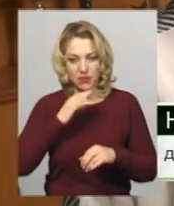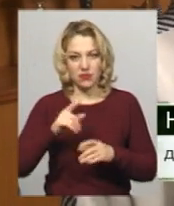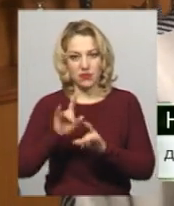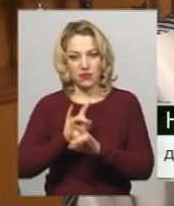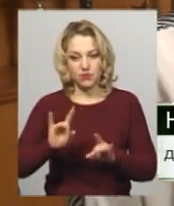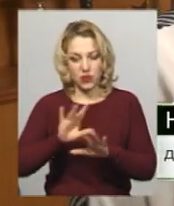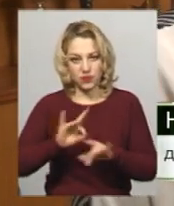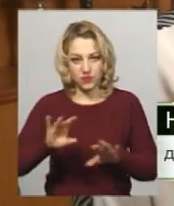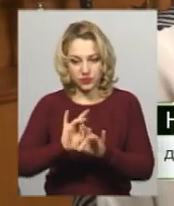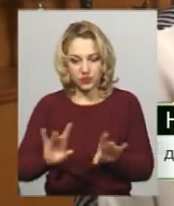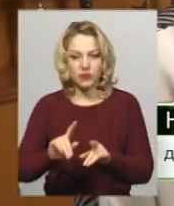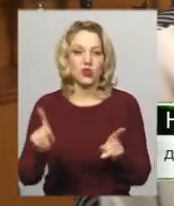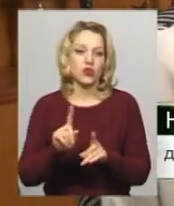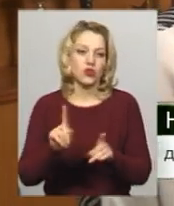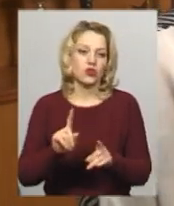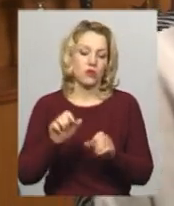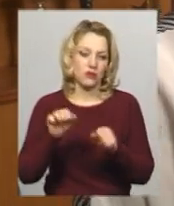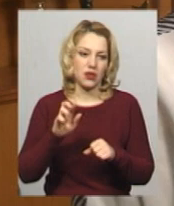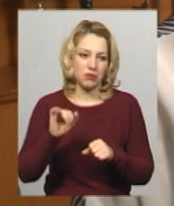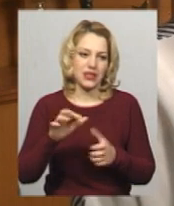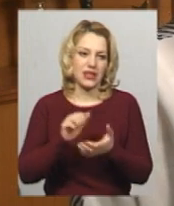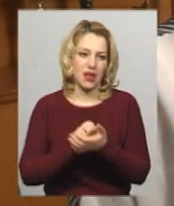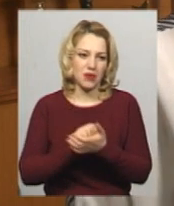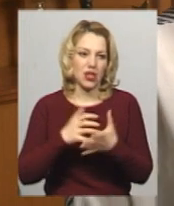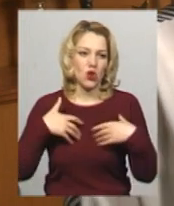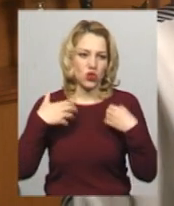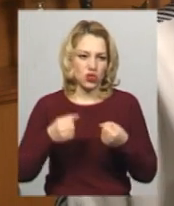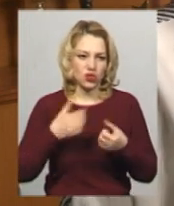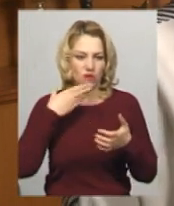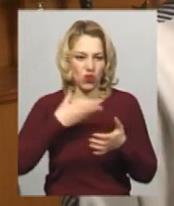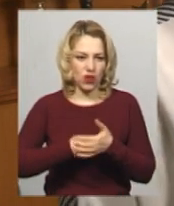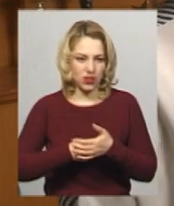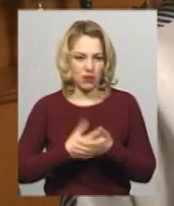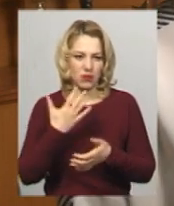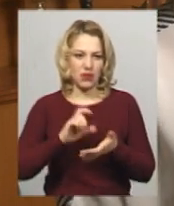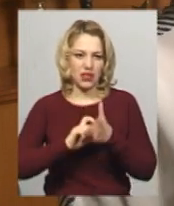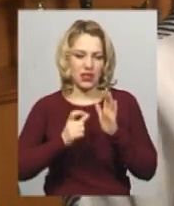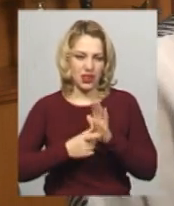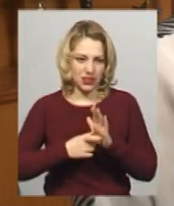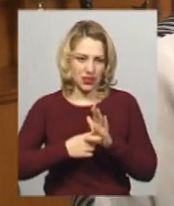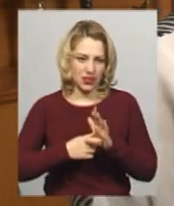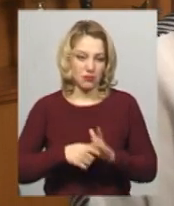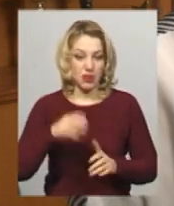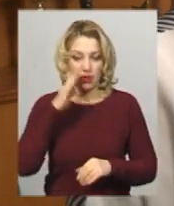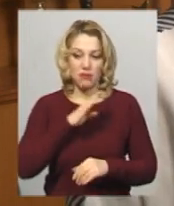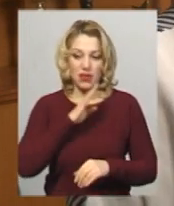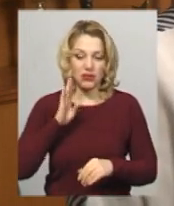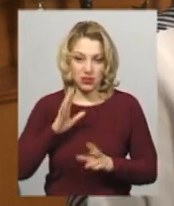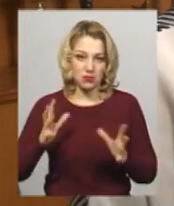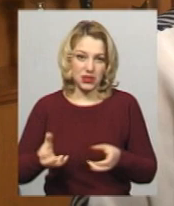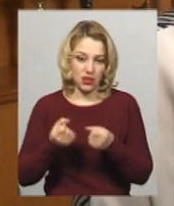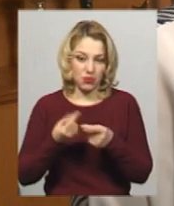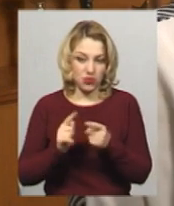що міг би займатися оздоровленням із своїми п'ятикласниками. Батьки підтримали цю